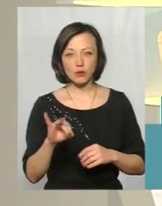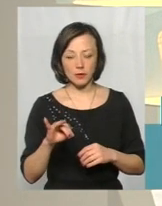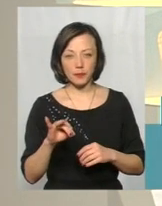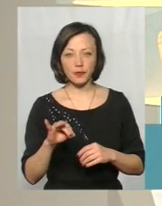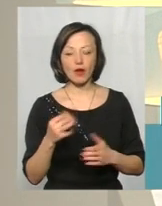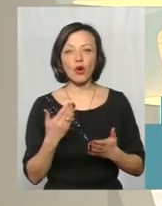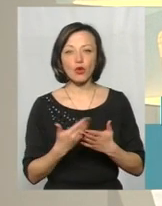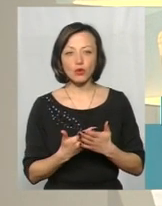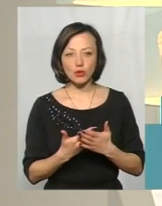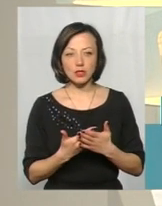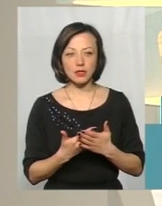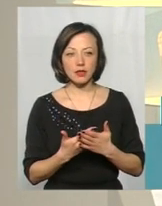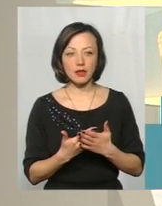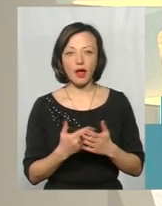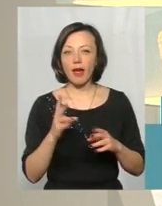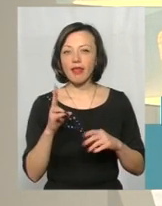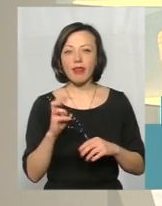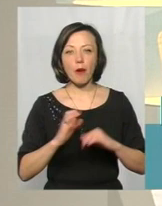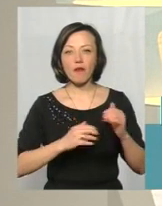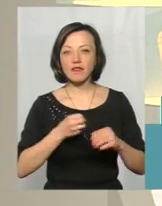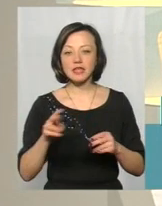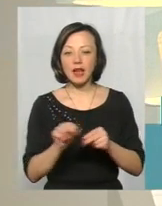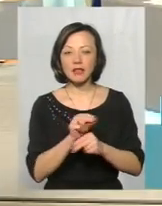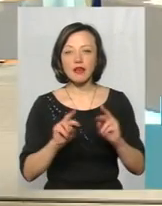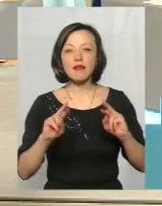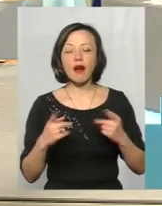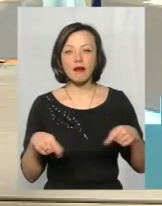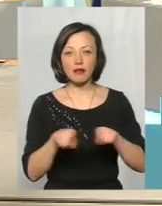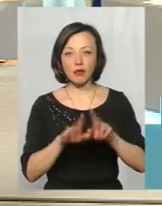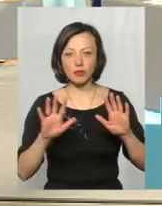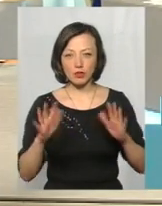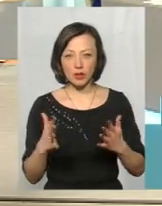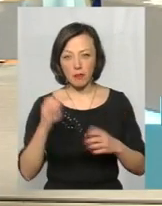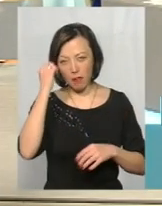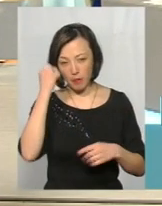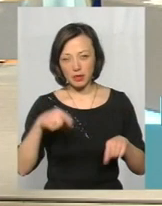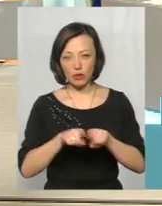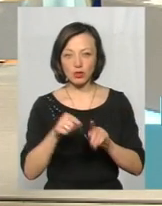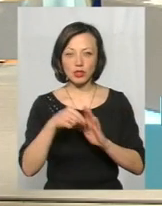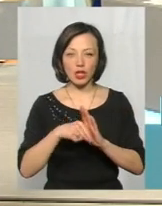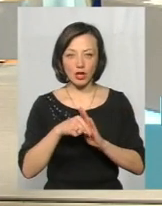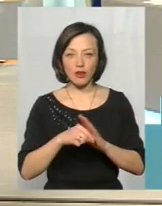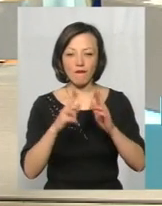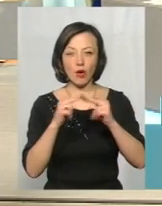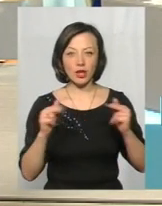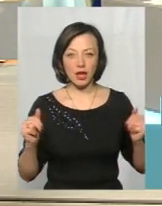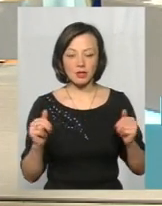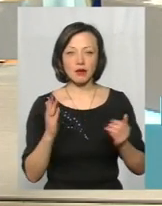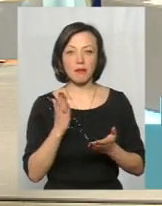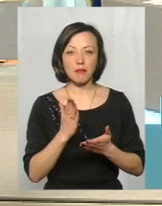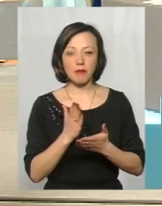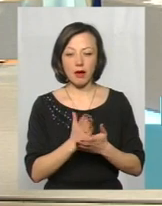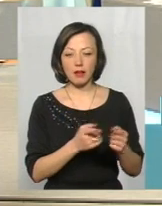Отож, непрофесійна реставрація. Як так стало, що пам'ятка такого значення, як фортеця, мала